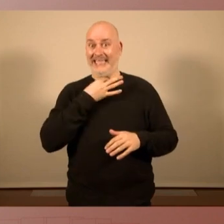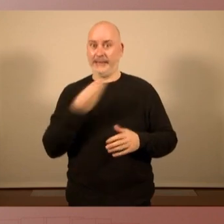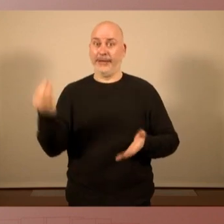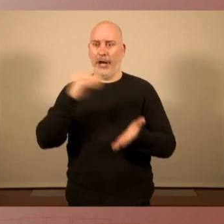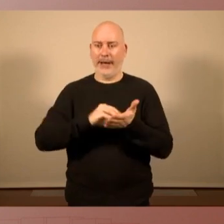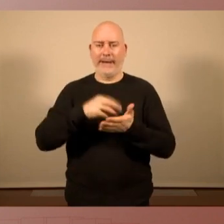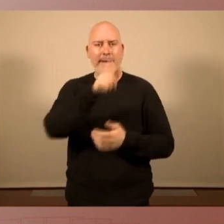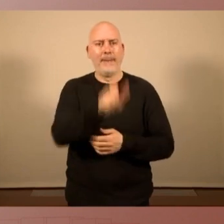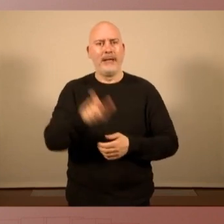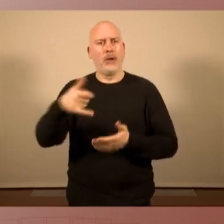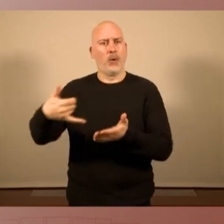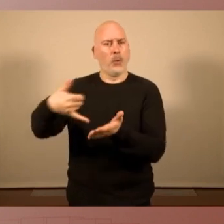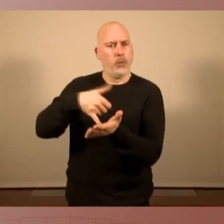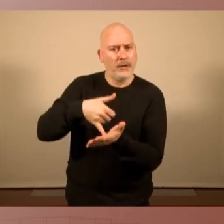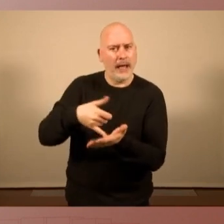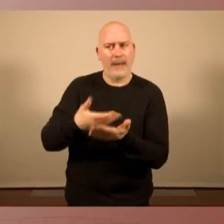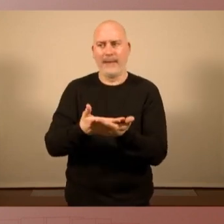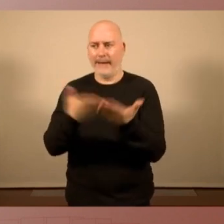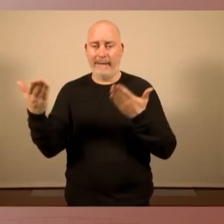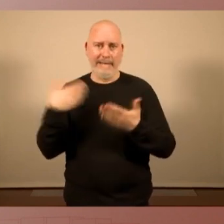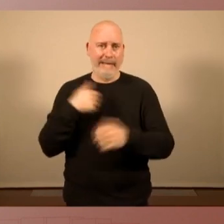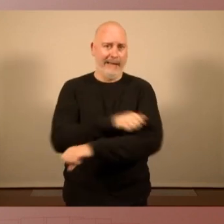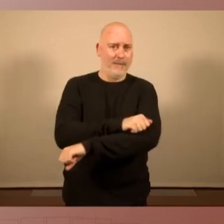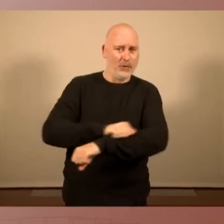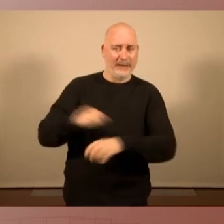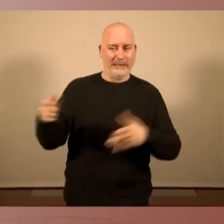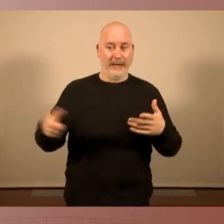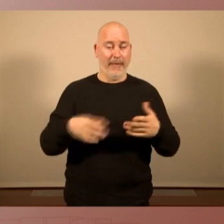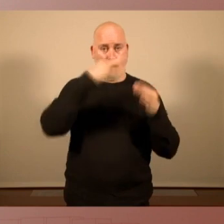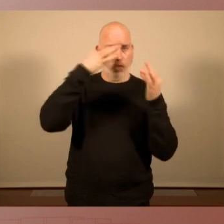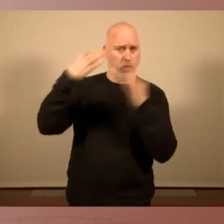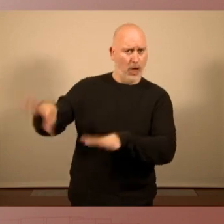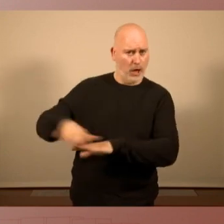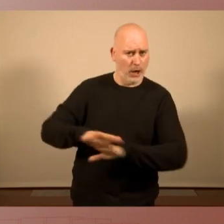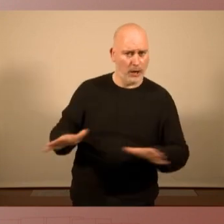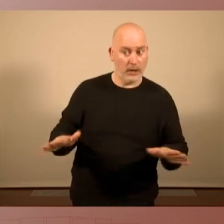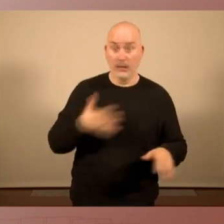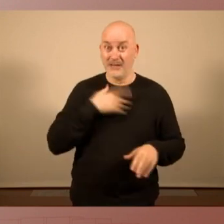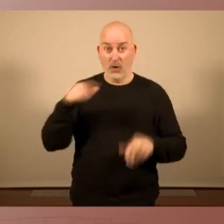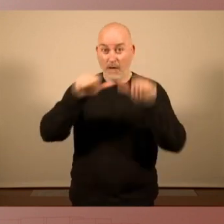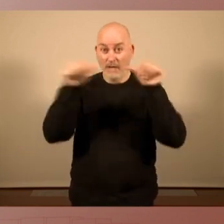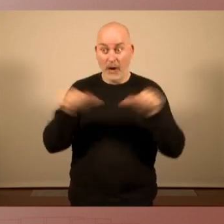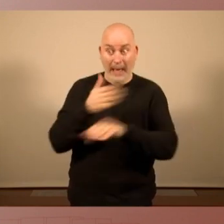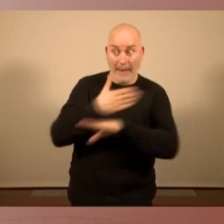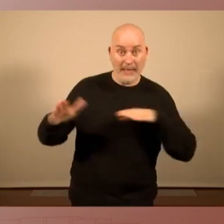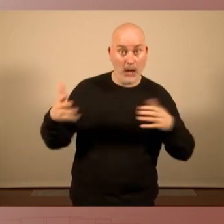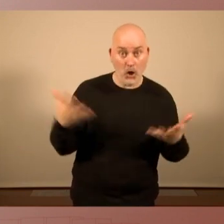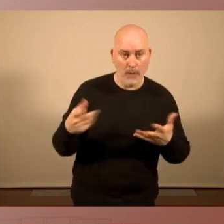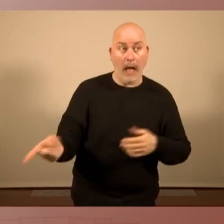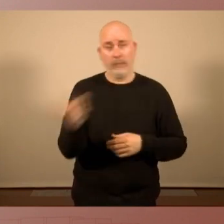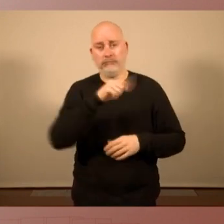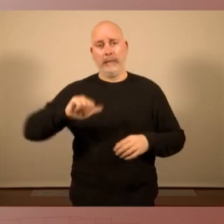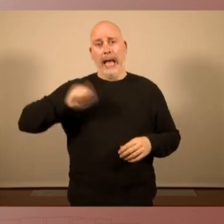vulnerables, en les més vulnerades. L'única manera que aquesta crisi no recaigui en les classes populars és fer-la recaure en els més rics,